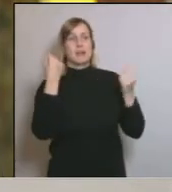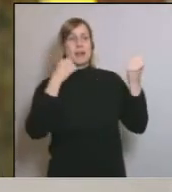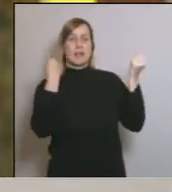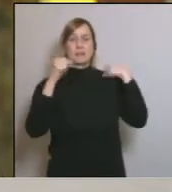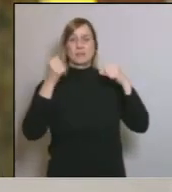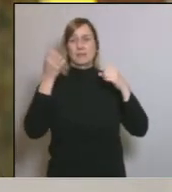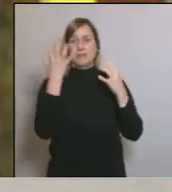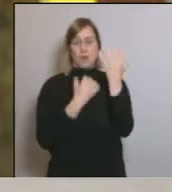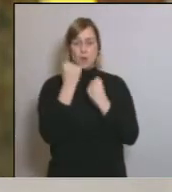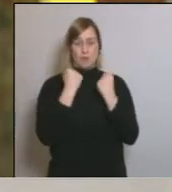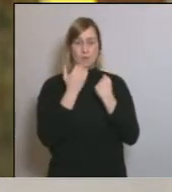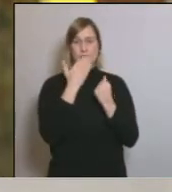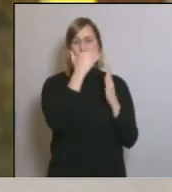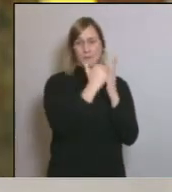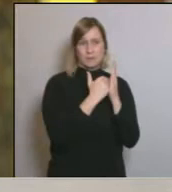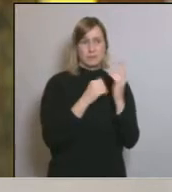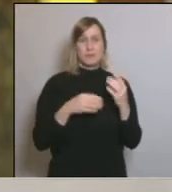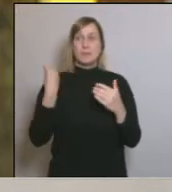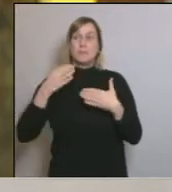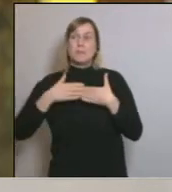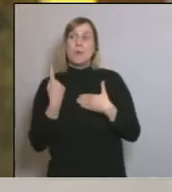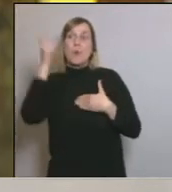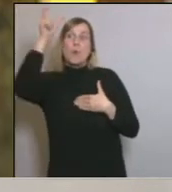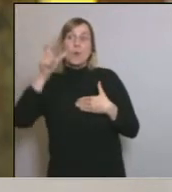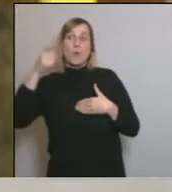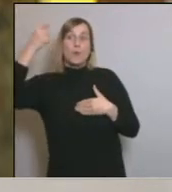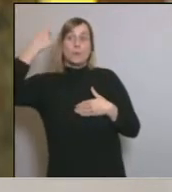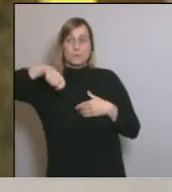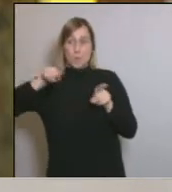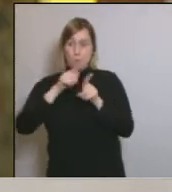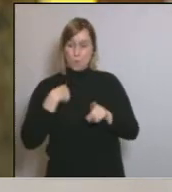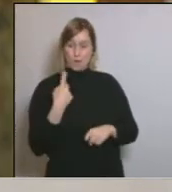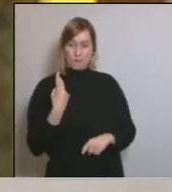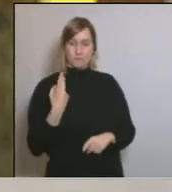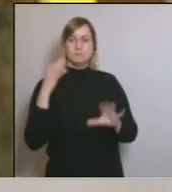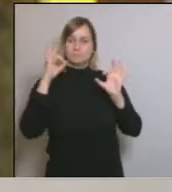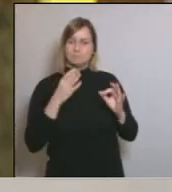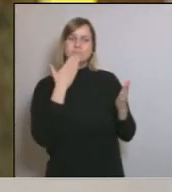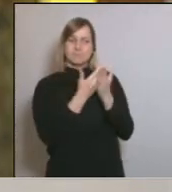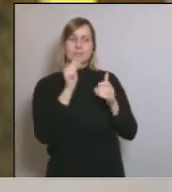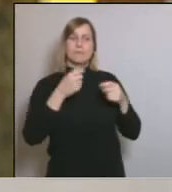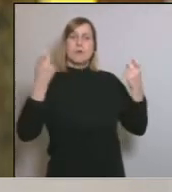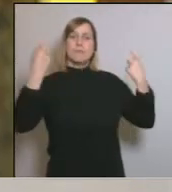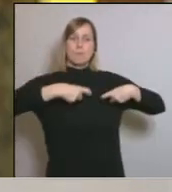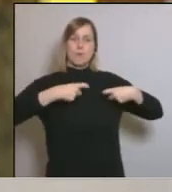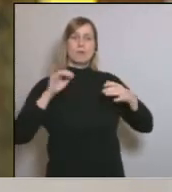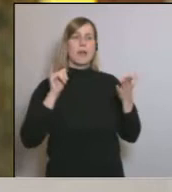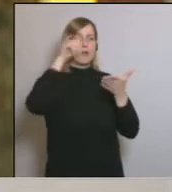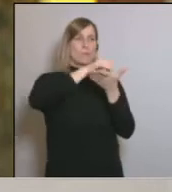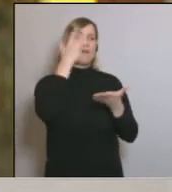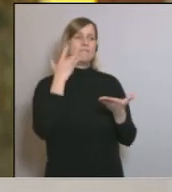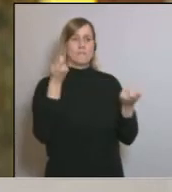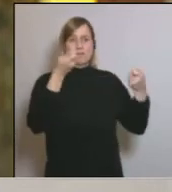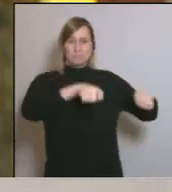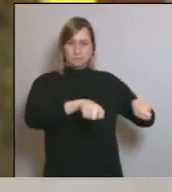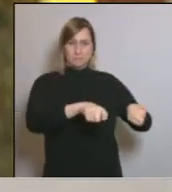fins i tot un president també, com nosaltres ja hem demanat des de fa dies, ha demanat el tancament dels ports i aeroports. Vull agrair